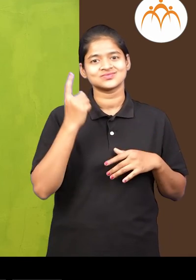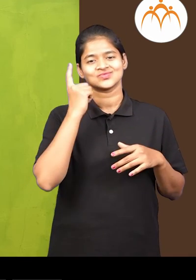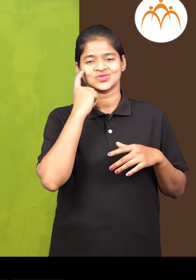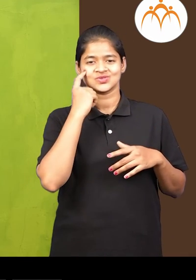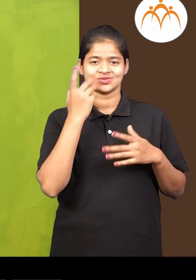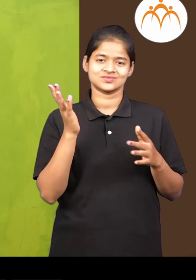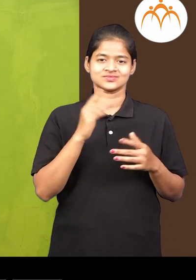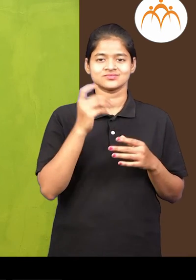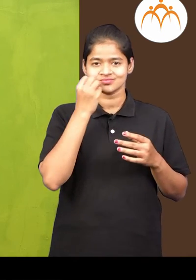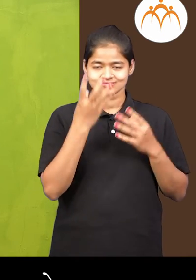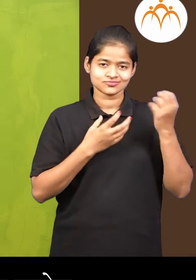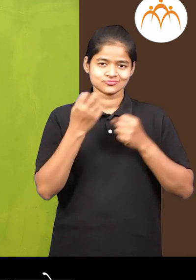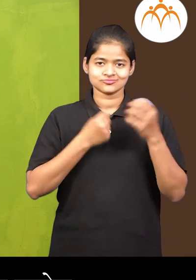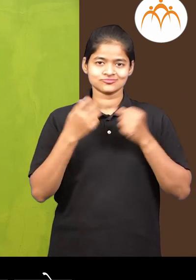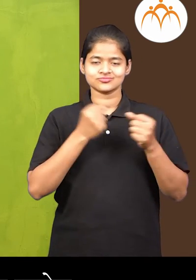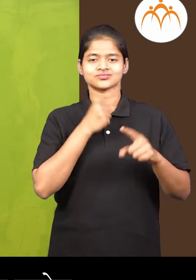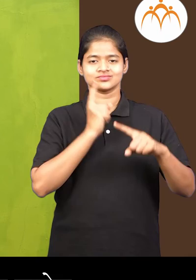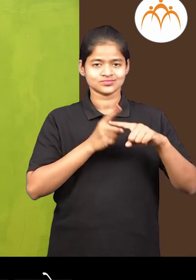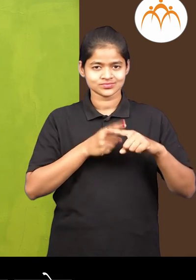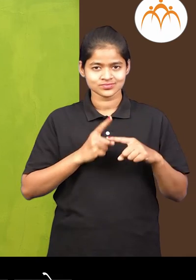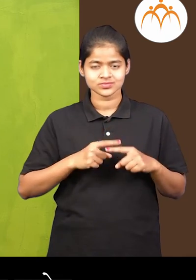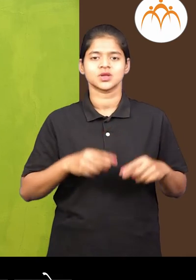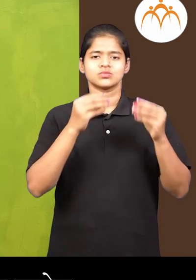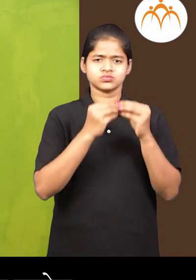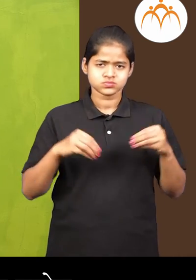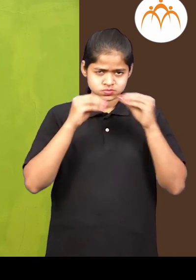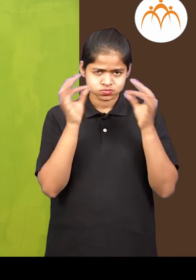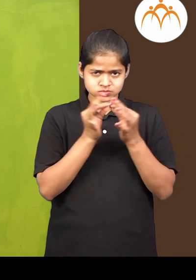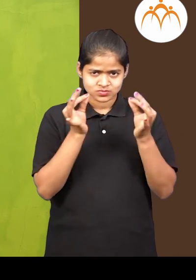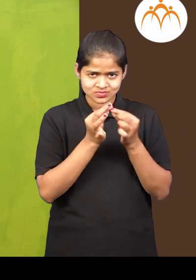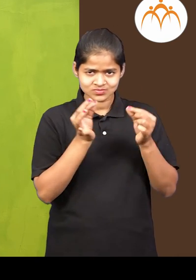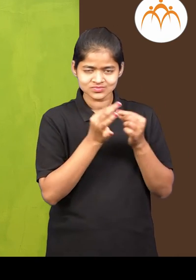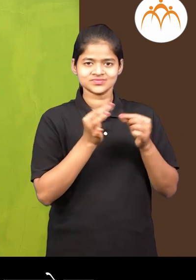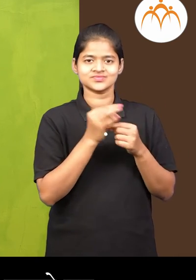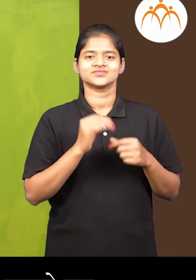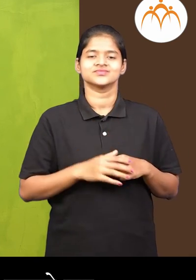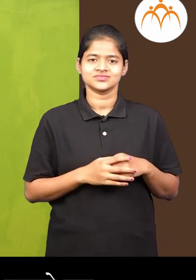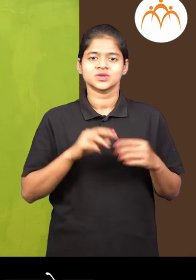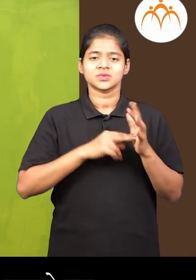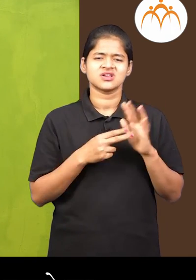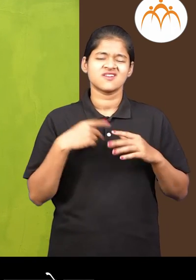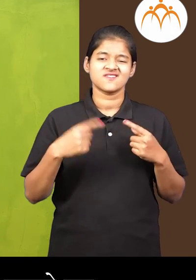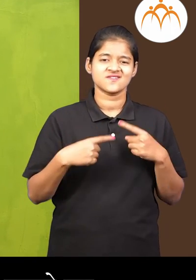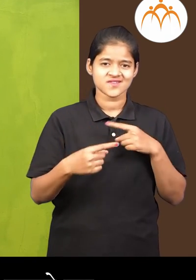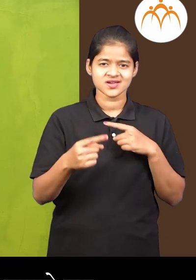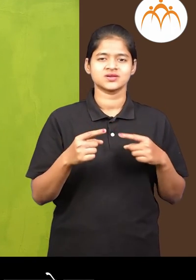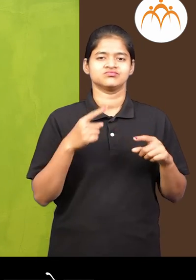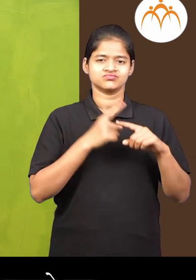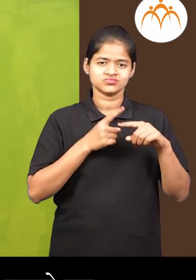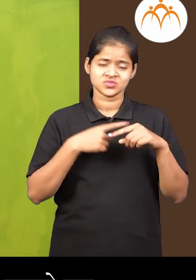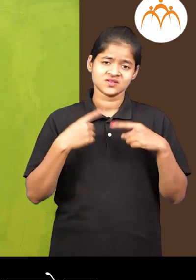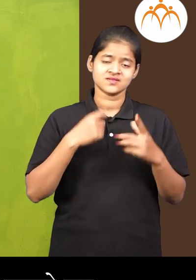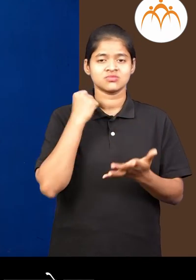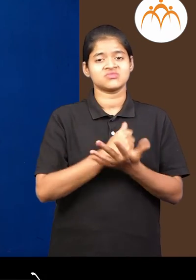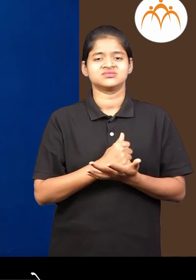नार आसा विच्चार करून या फुलांचा संख्यांची बेरीज करान लागेल हो कि ने? मंजे व्यवाहारा आप बेरीज सतत करावी